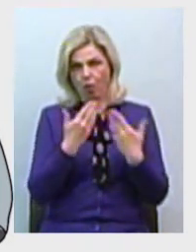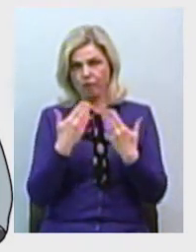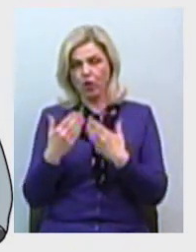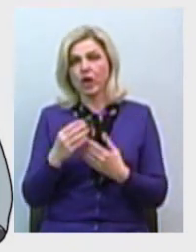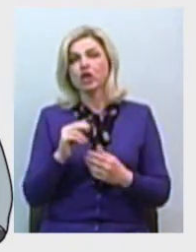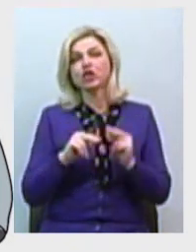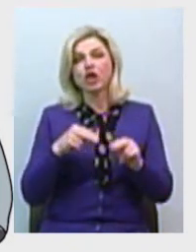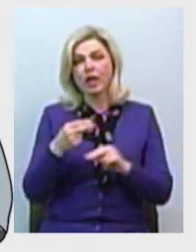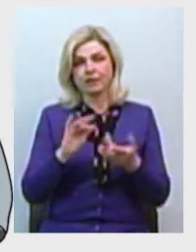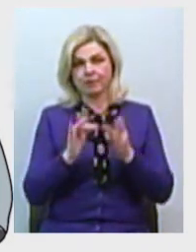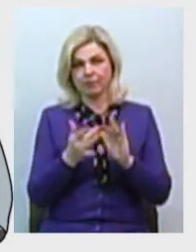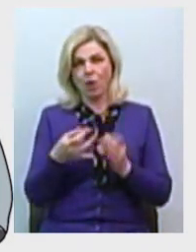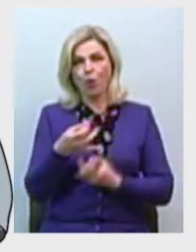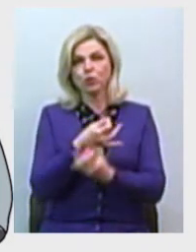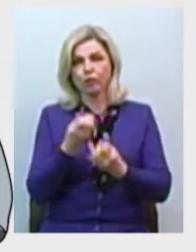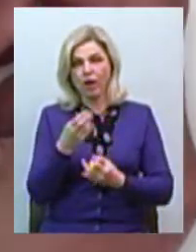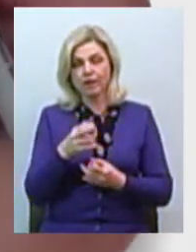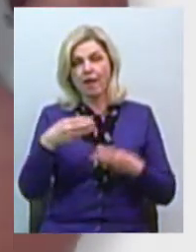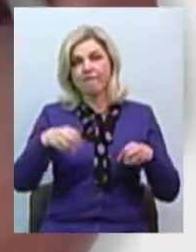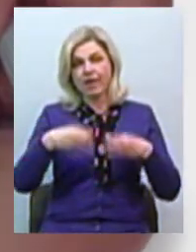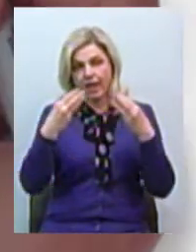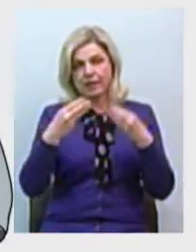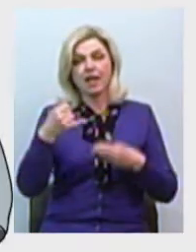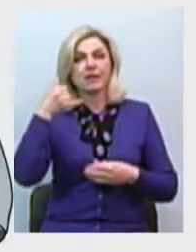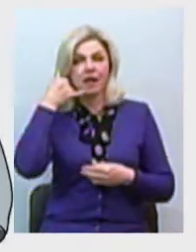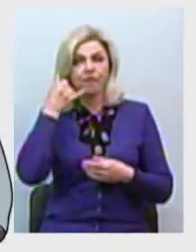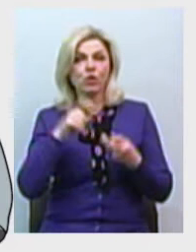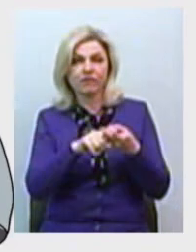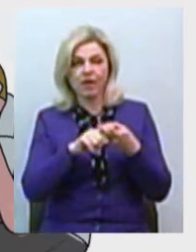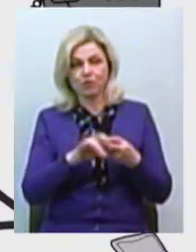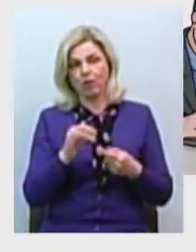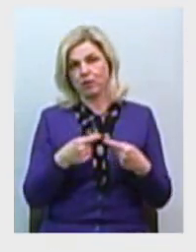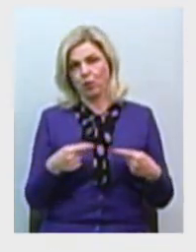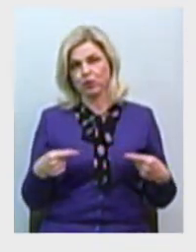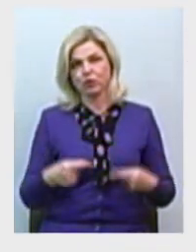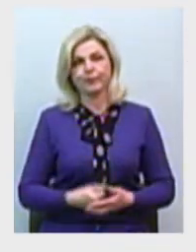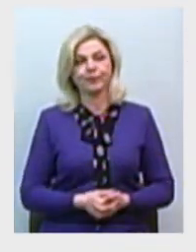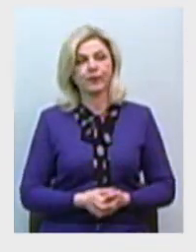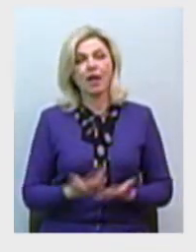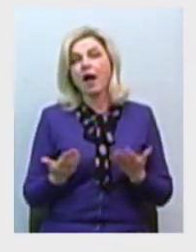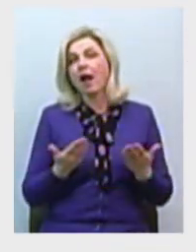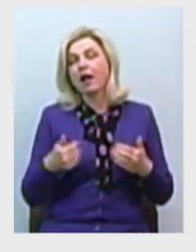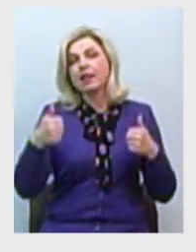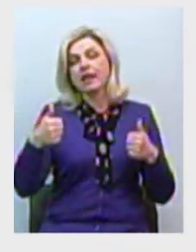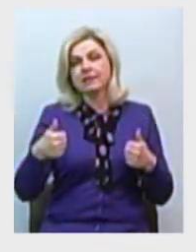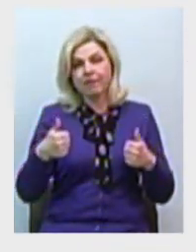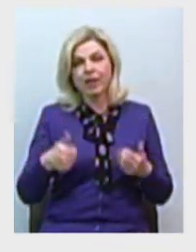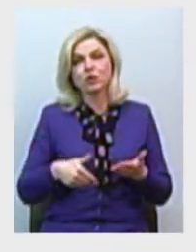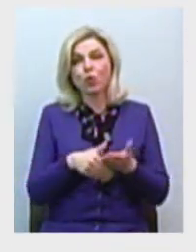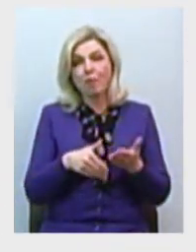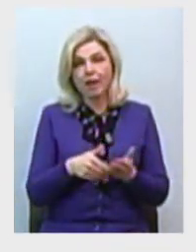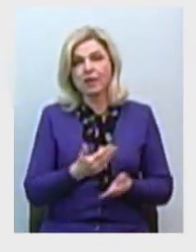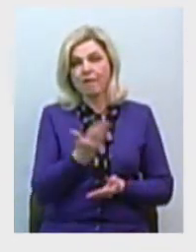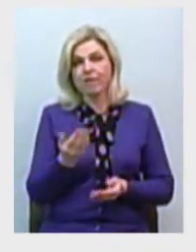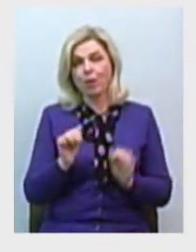онлайн-консультування, відеозв'язок, телефонний зв'язок тощо. Тож, якими дистанційними інструментами ви